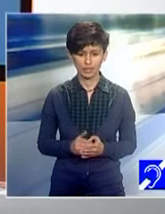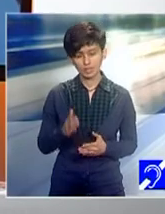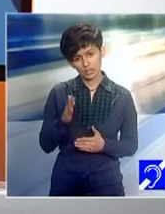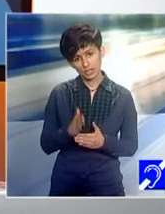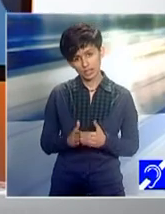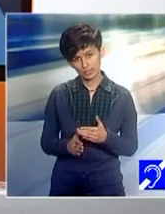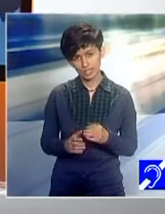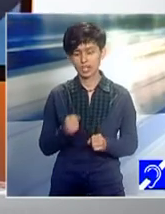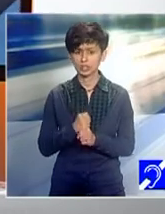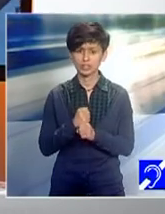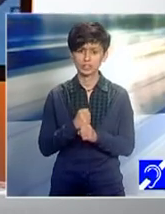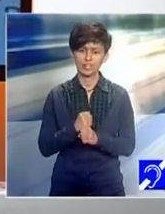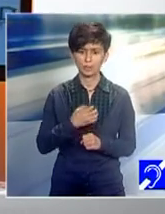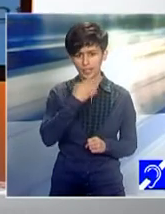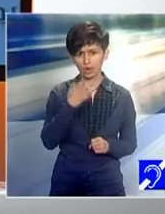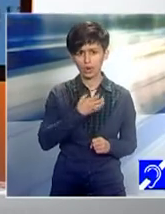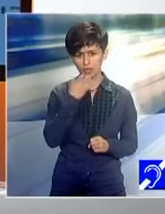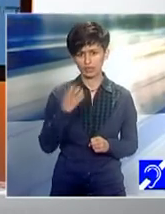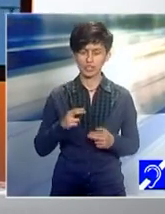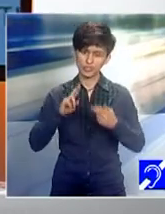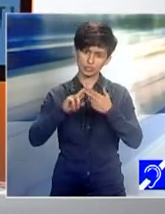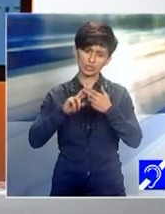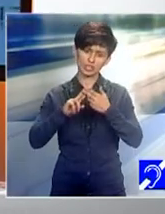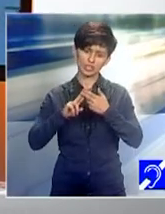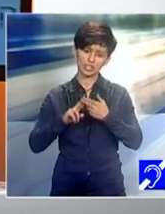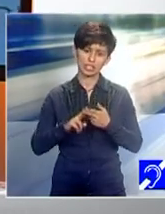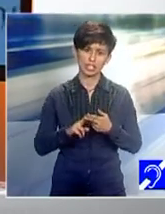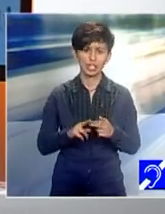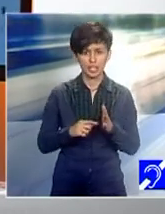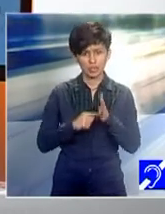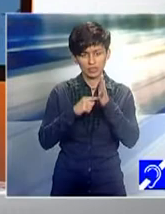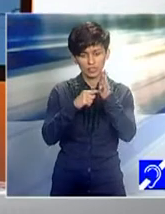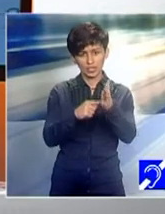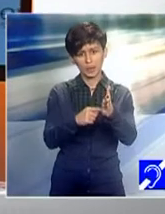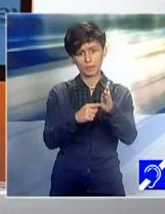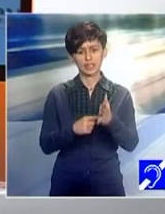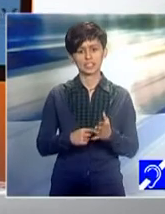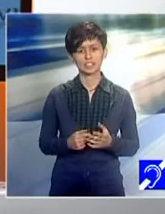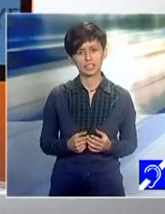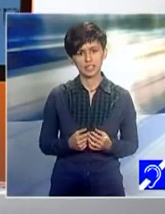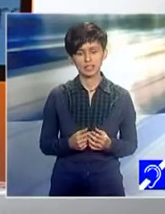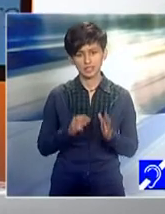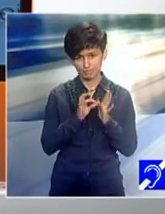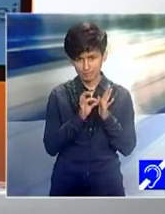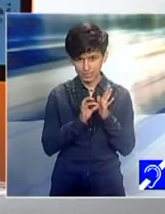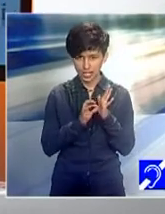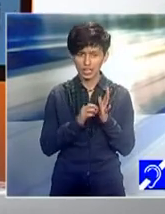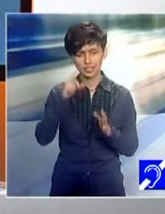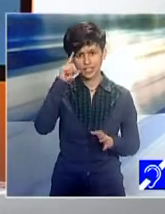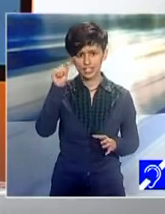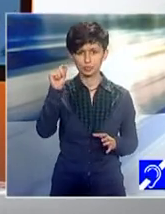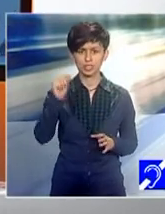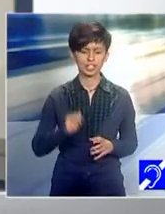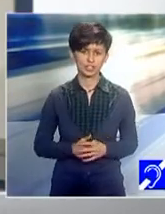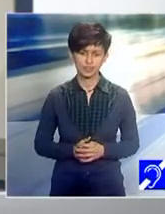conferință sau o întâlnire prin care vor fi prezentate mai concis rezultatele? Da,